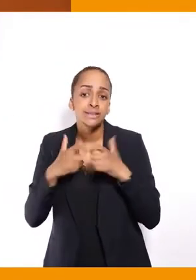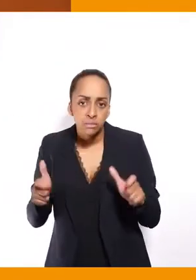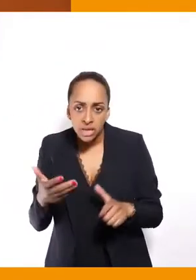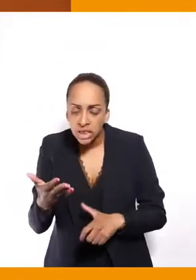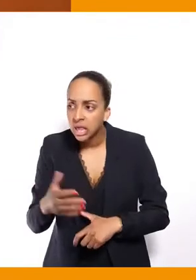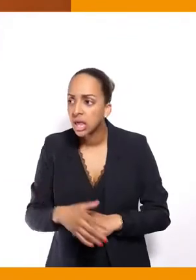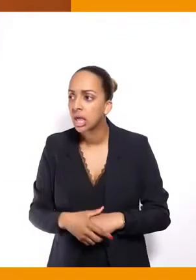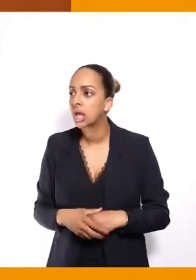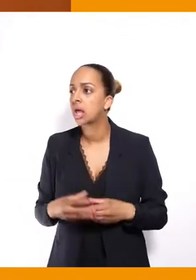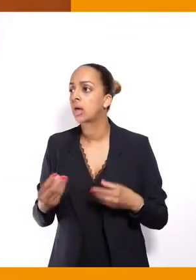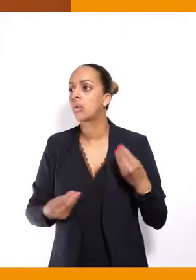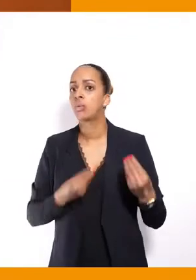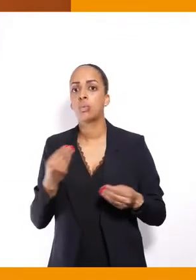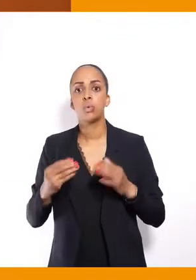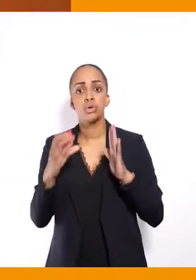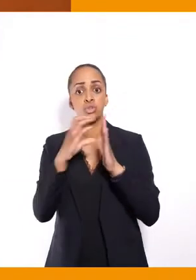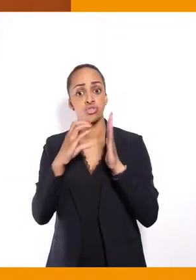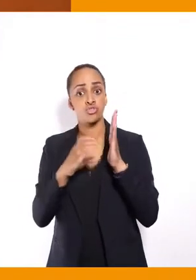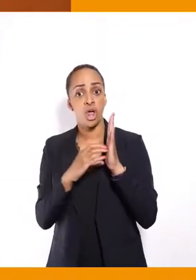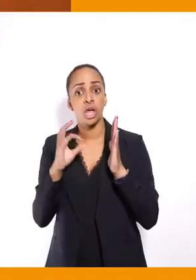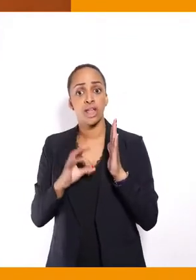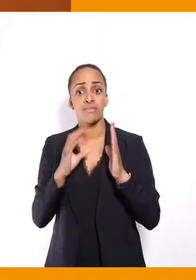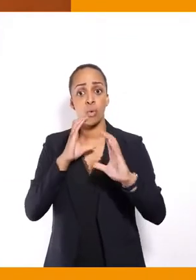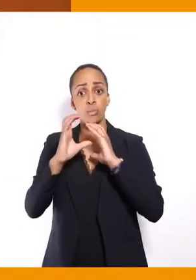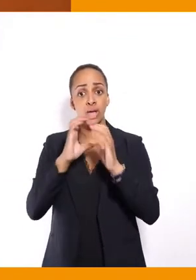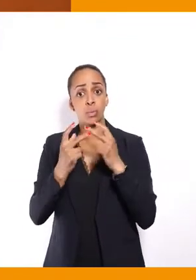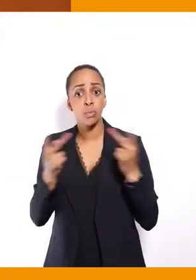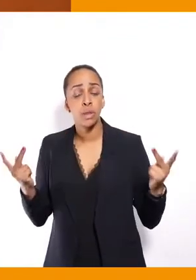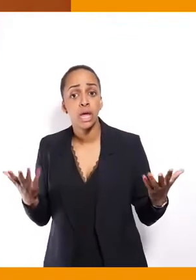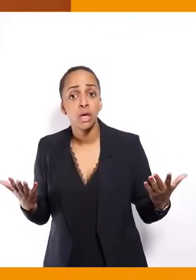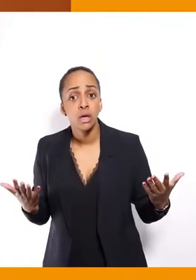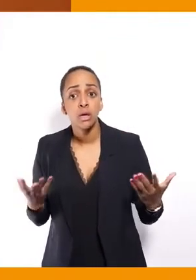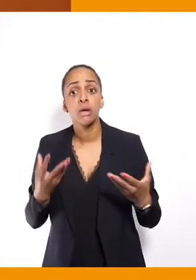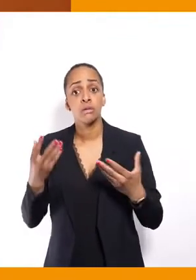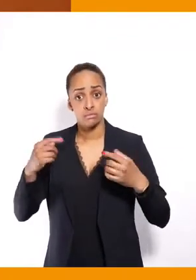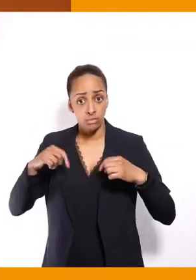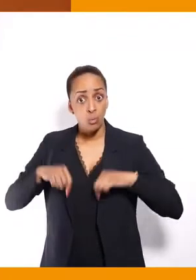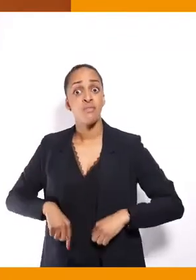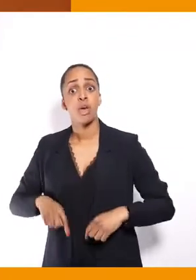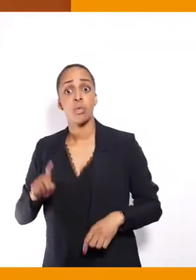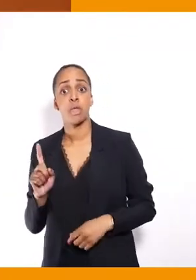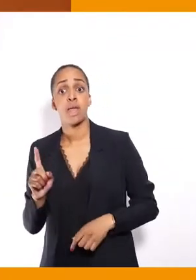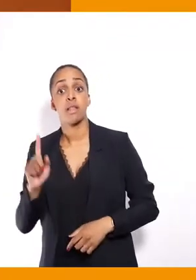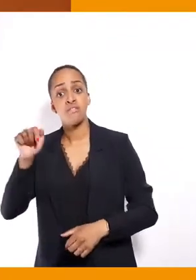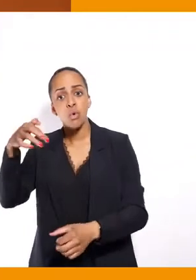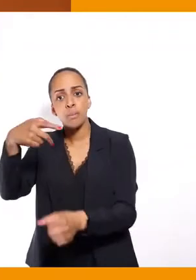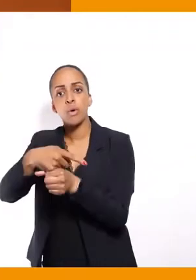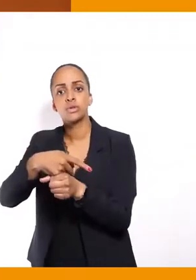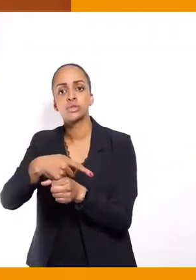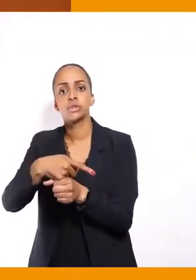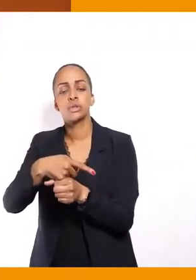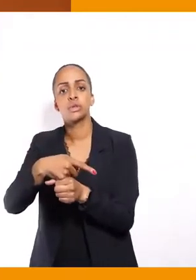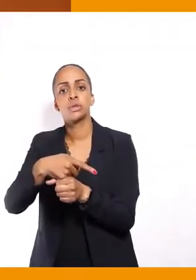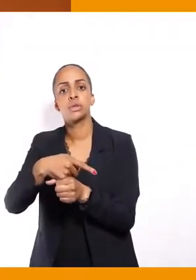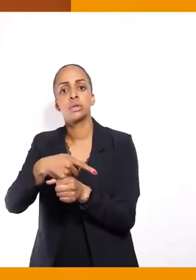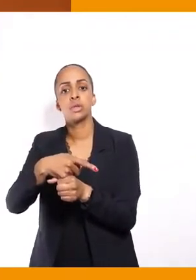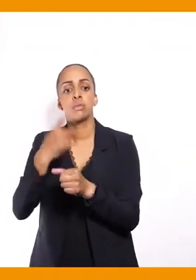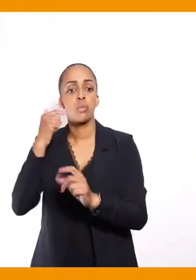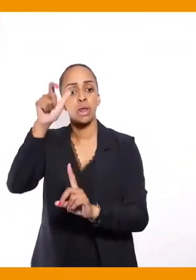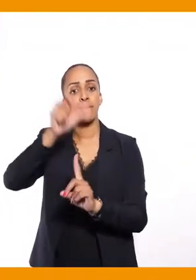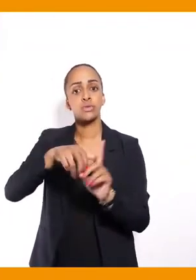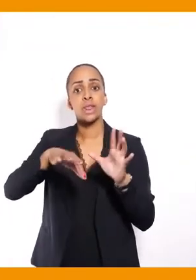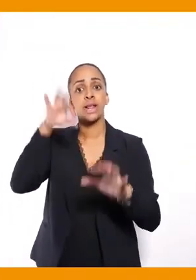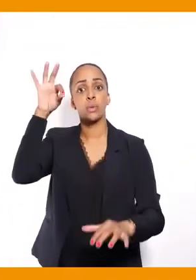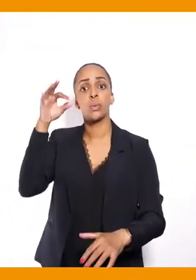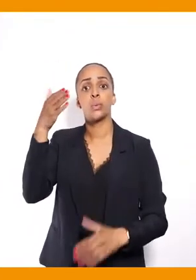ou la charte d'accessibilité de la communication publique et gouvernementale, qui doit s'imposer également aux élus et aux